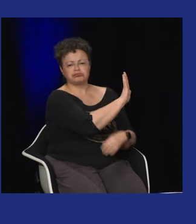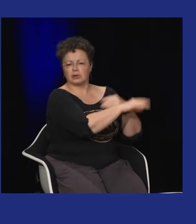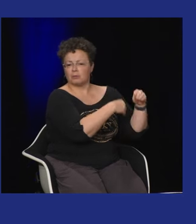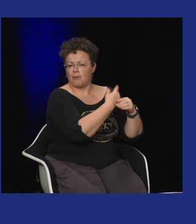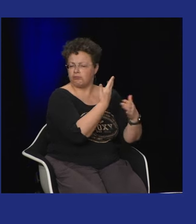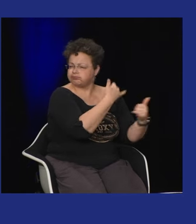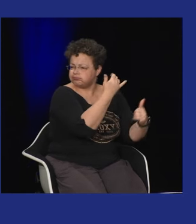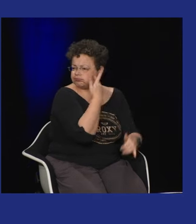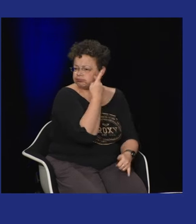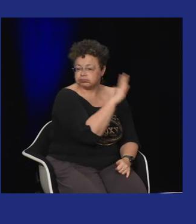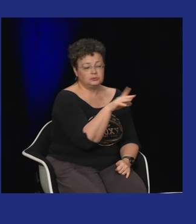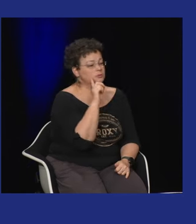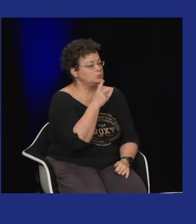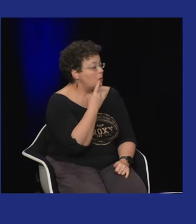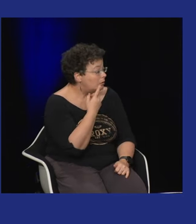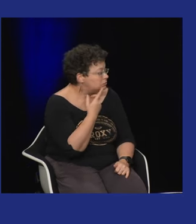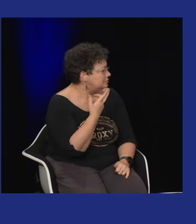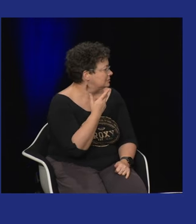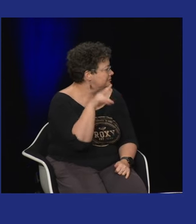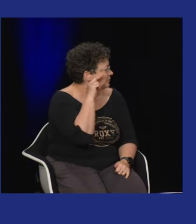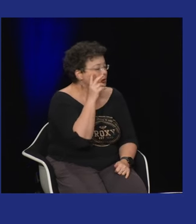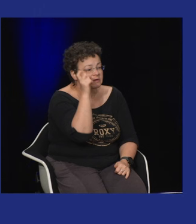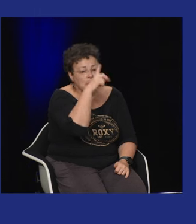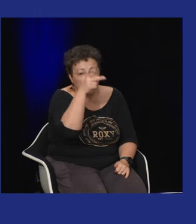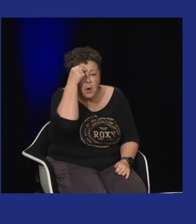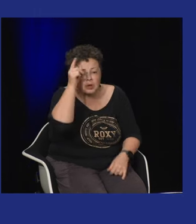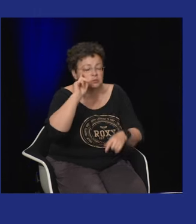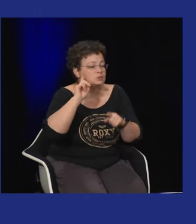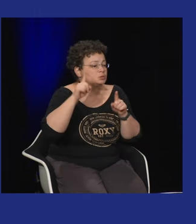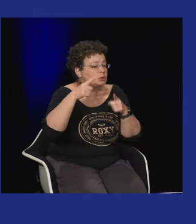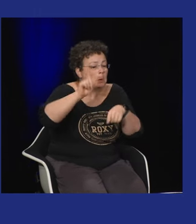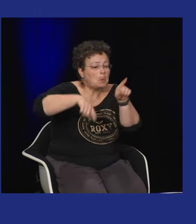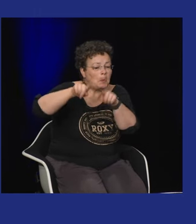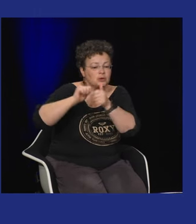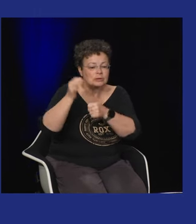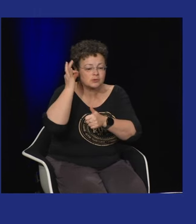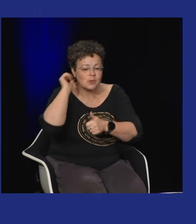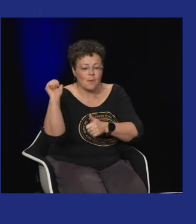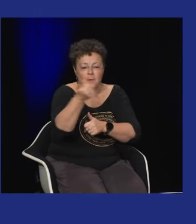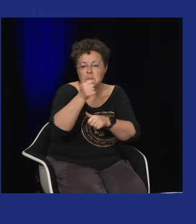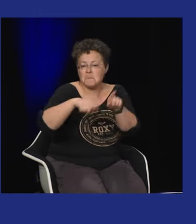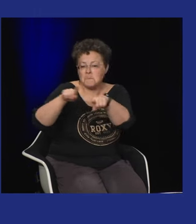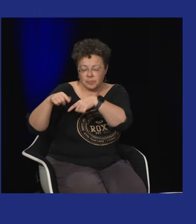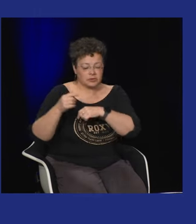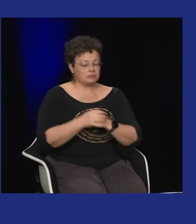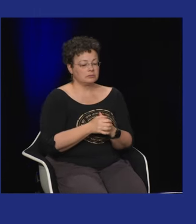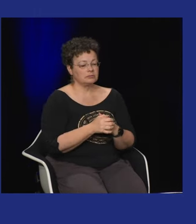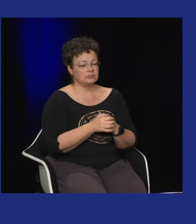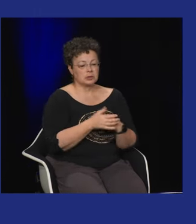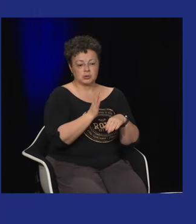voilà la musique existe chez les entendants c'est très bien et c'est vrai qu'à un moment les sourds se sont dit que voilà